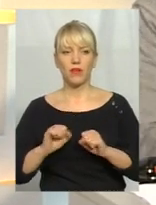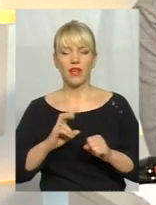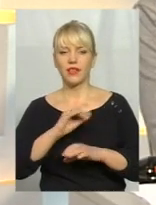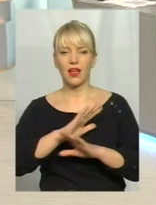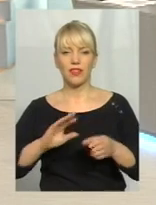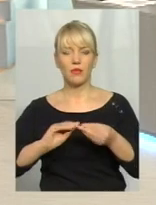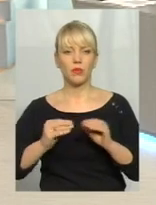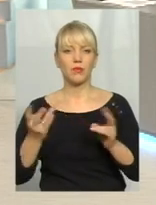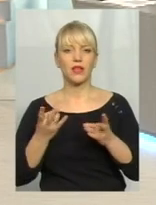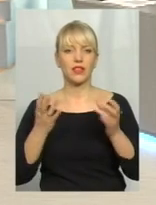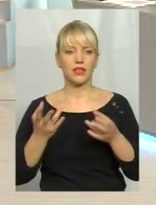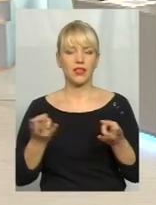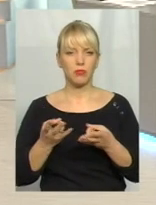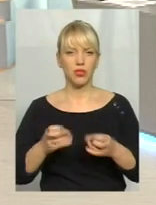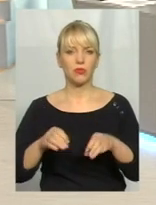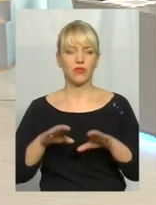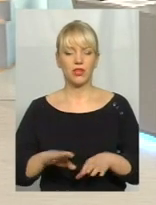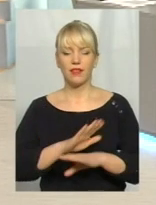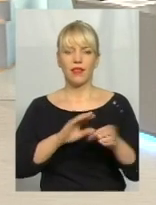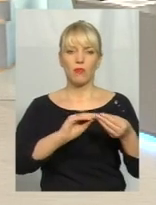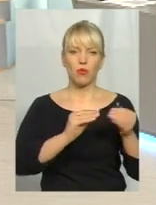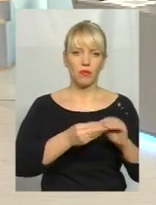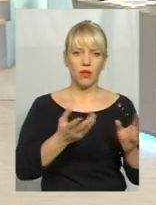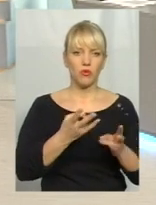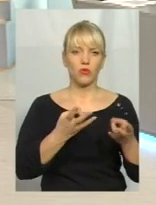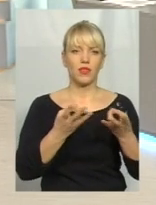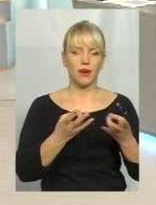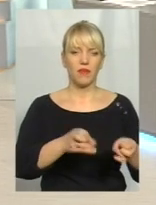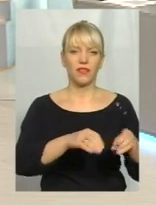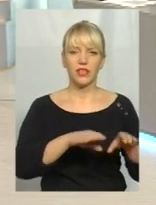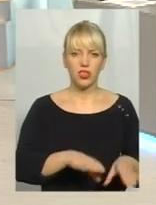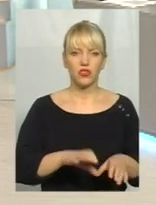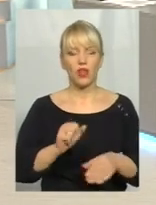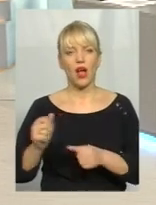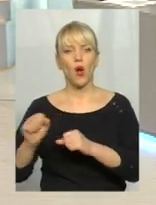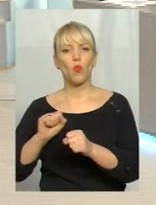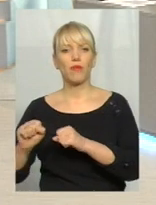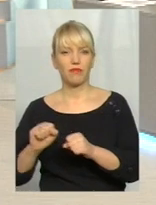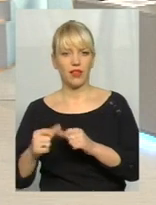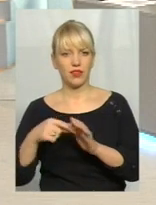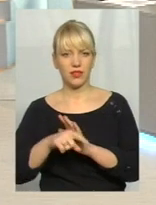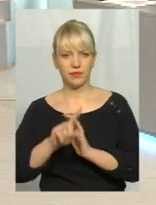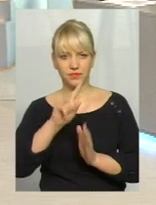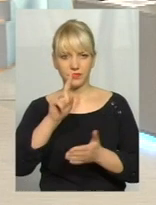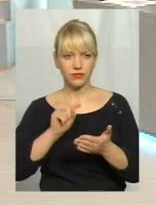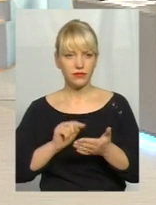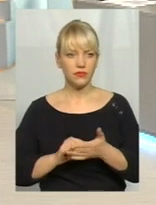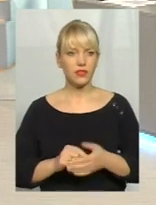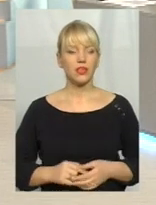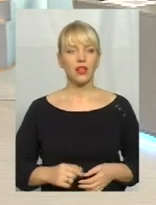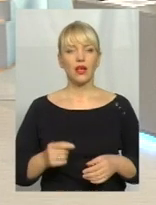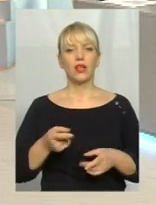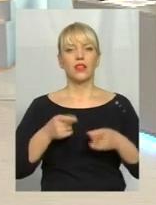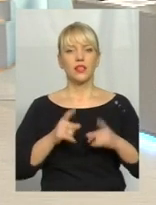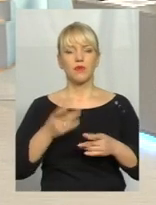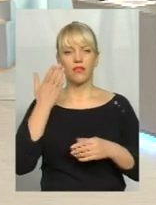Тож, поясніть, що це означає? Не проблему, яку потрібно вирішувати, а управляти. Насправді, коли ми